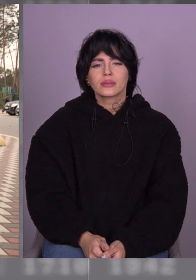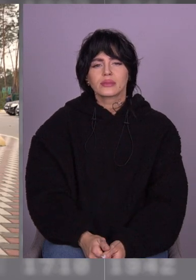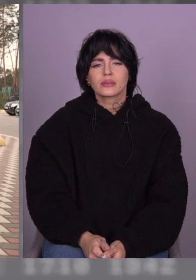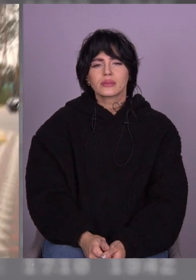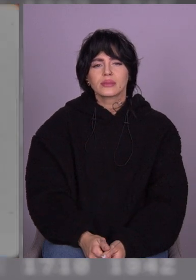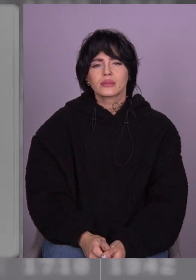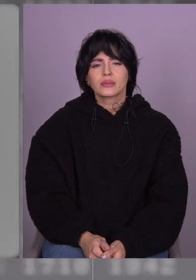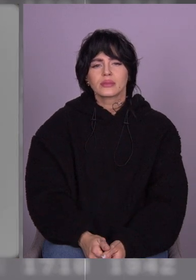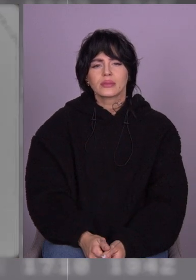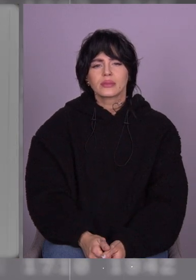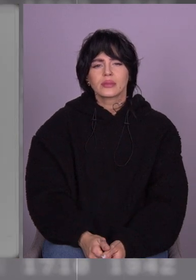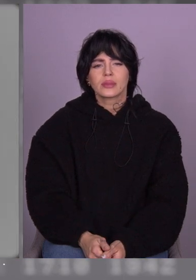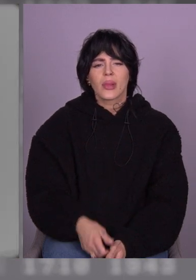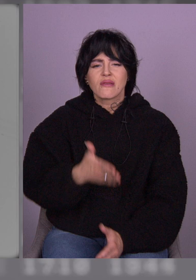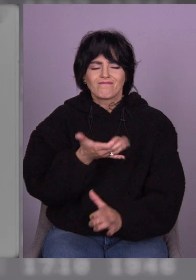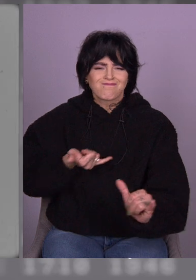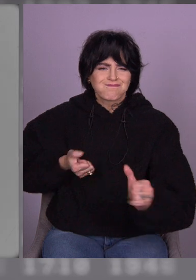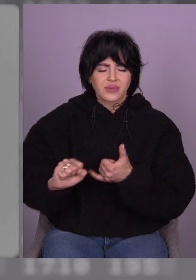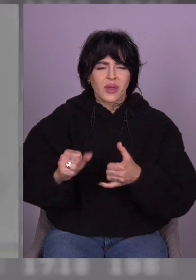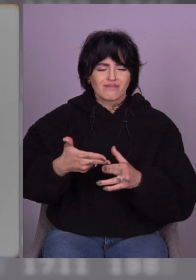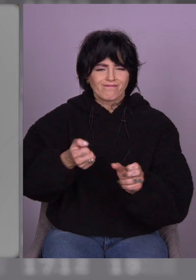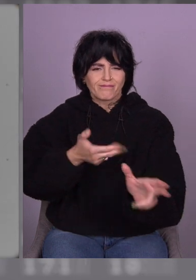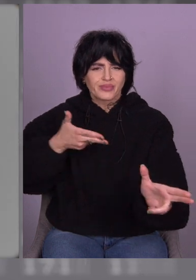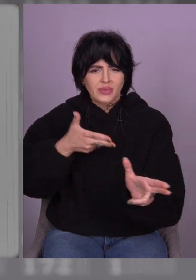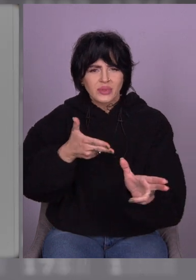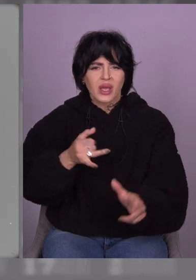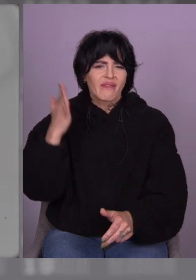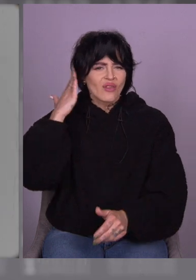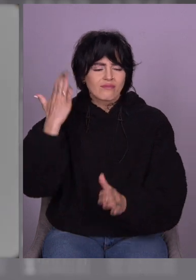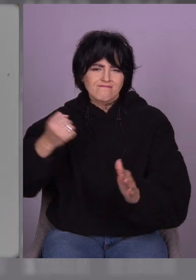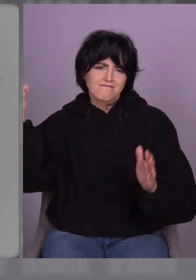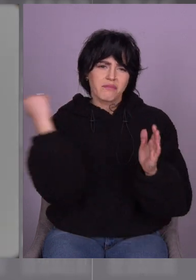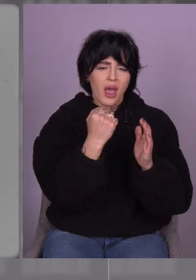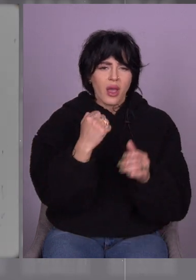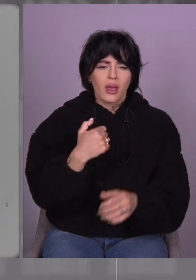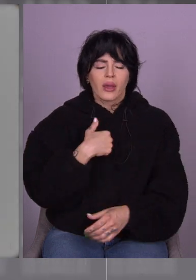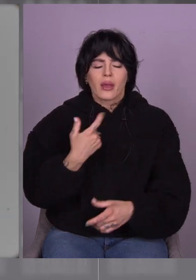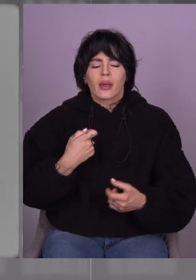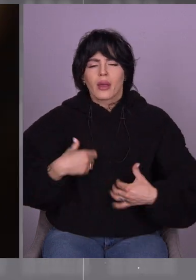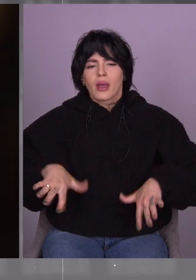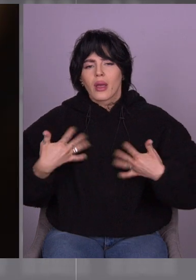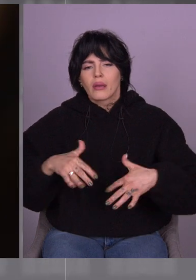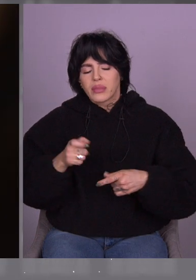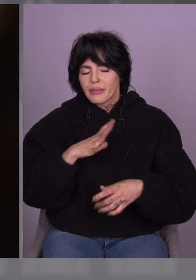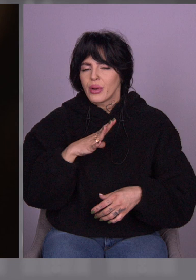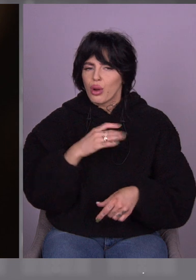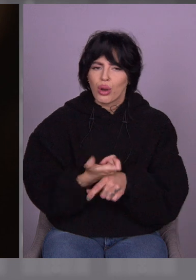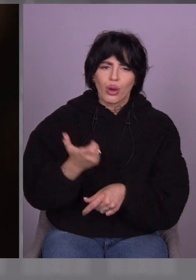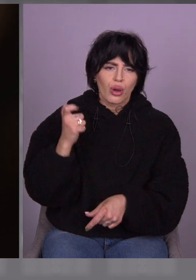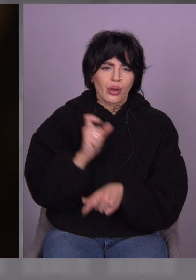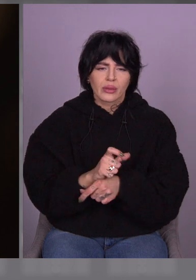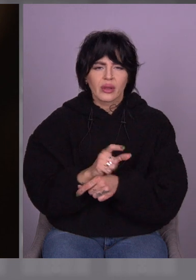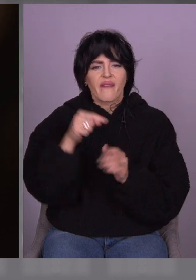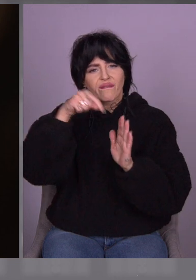переобран прикладом, а потім прикладом в ухо. І тут так було весело. А де це було в